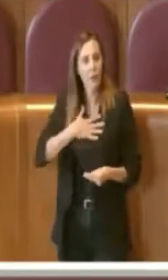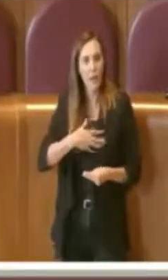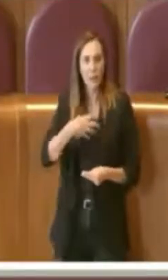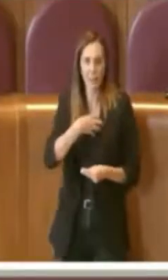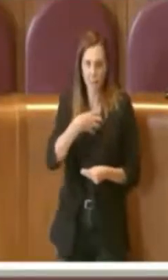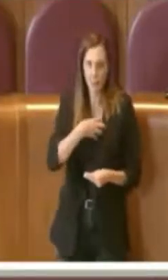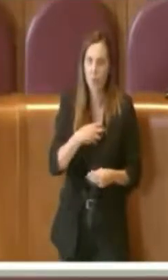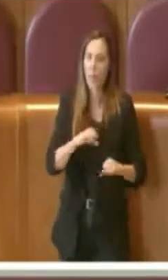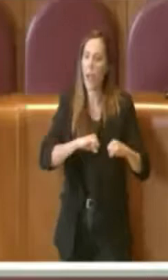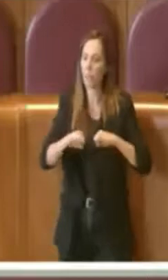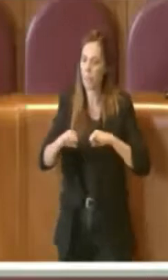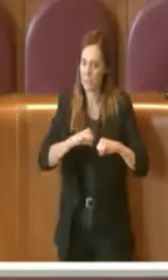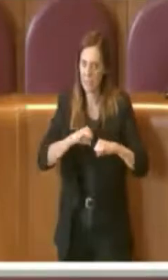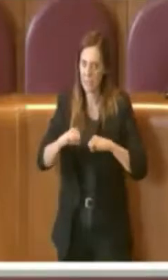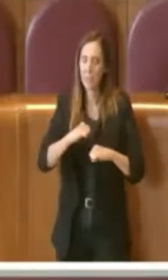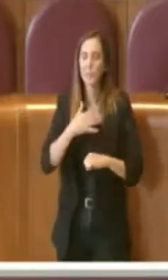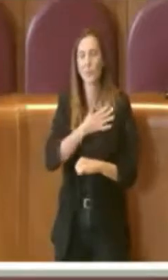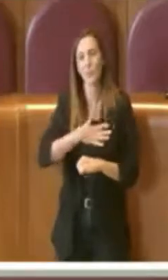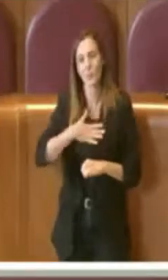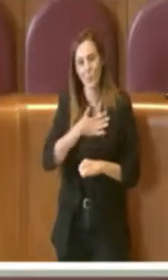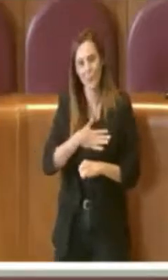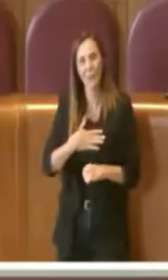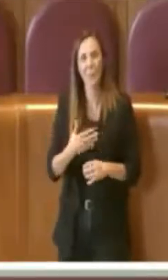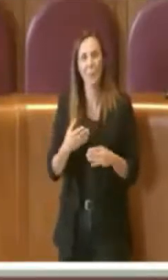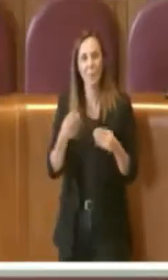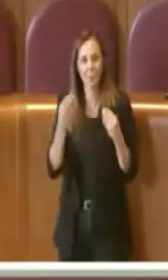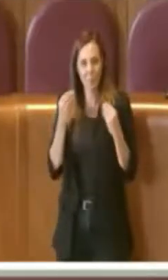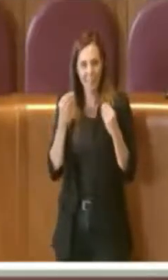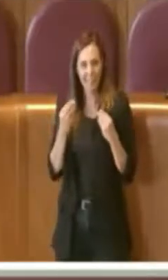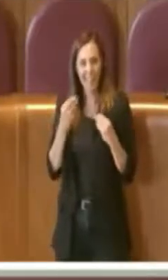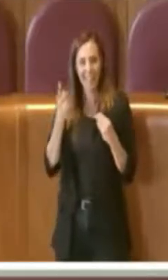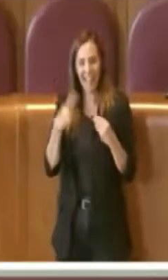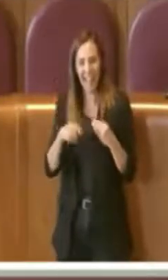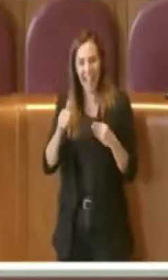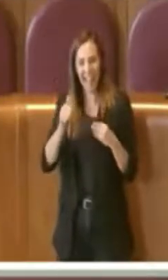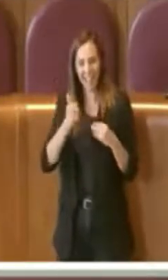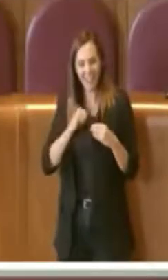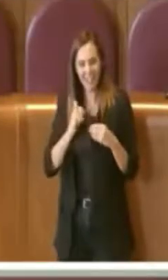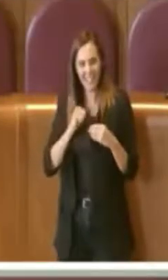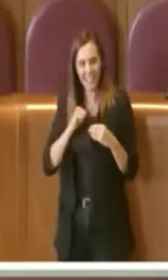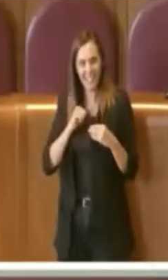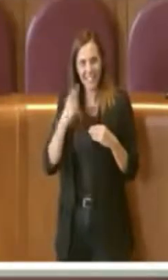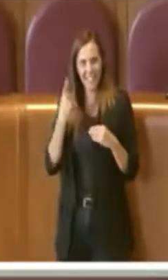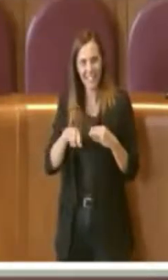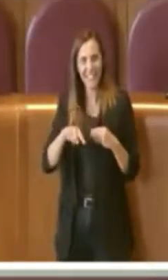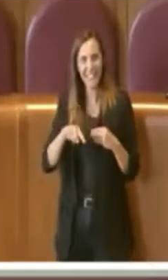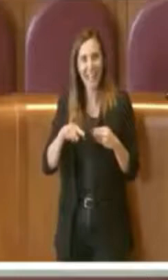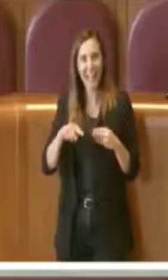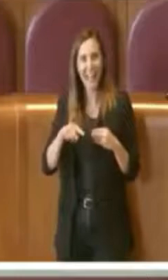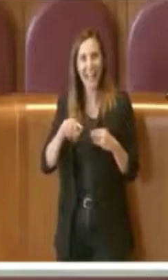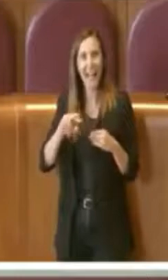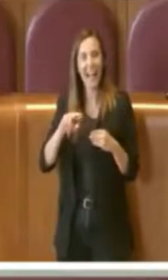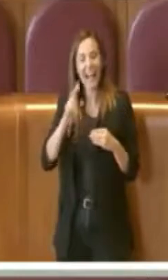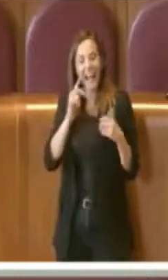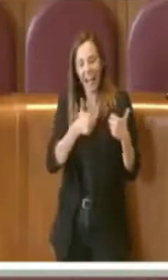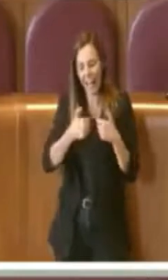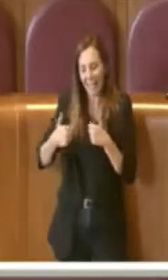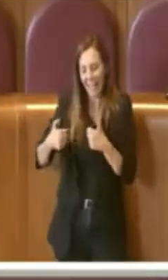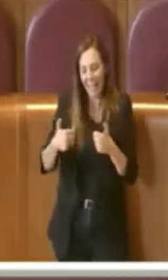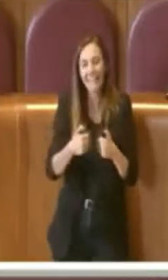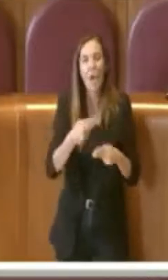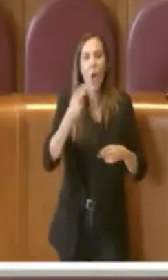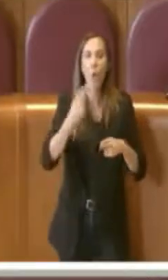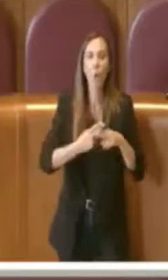tutta, visto che Standard & Poor's, un'agenzia di rating, ha certificato che i conti di Roma Capitale sono